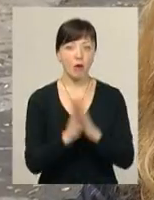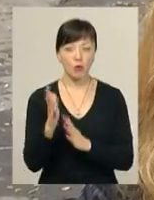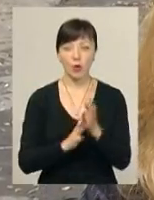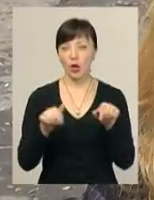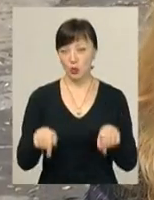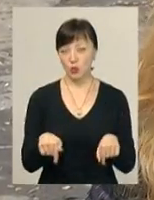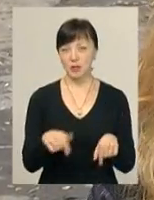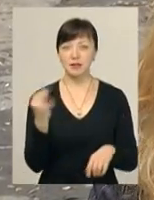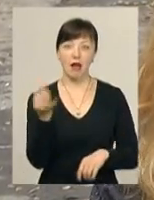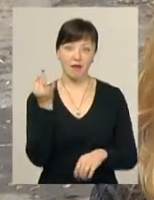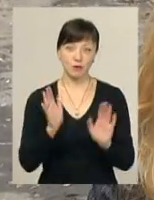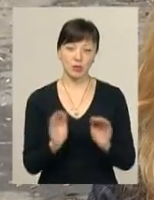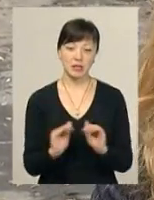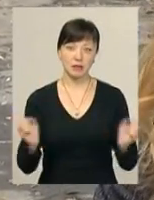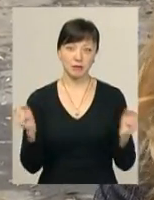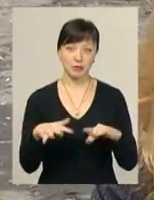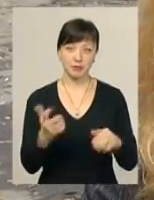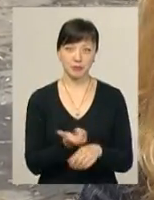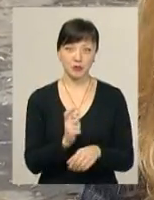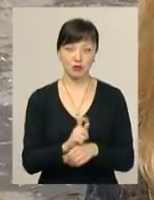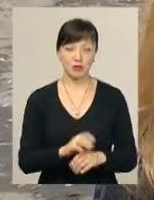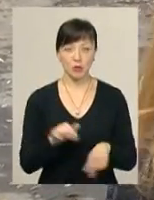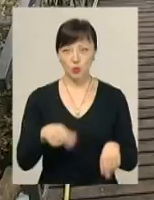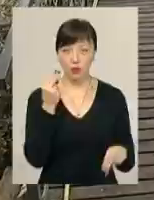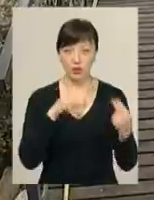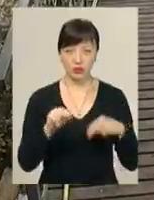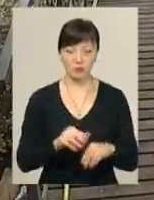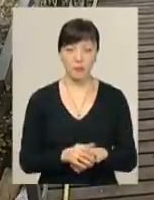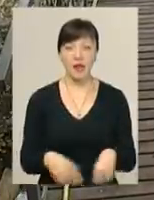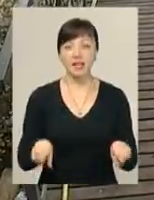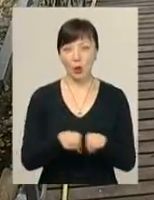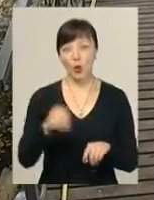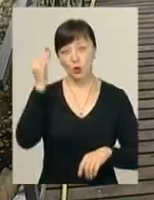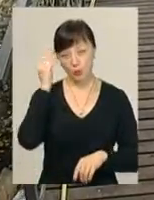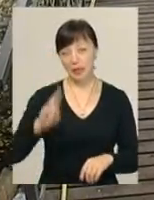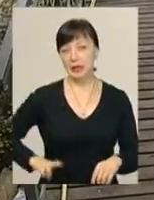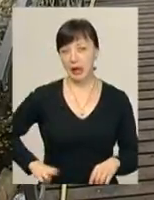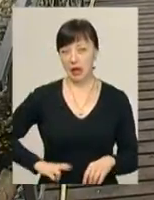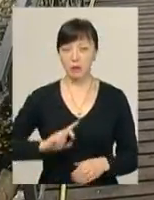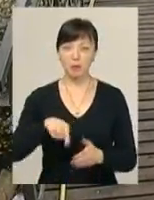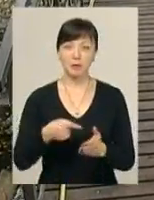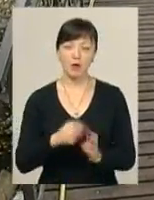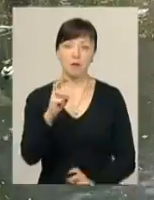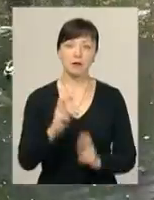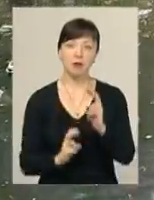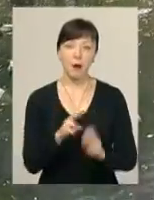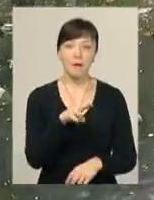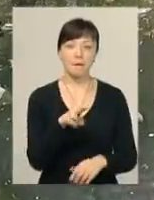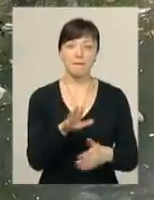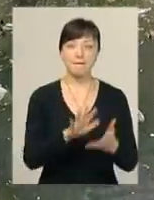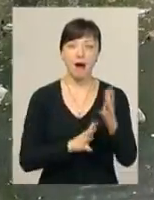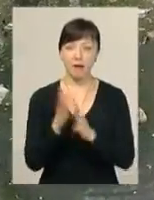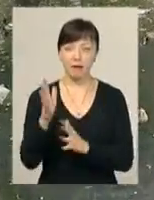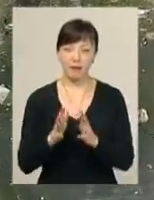І тут цікавіше, дітей більше. Мені кажуть, тут краще. Такої думки і директор Хмельницького комунального підприємства «Парки і